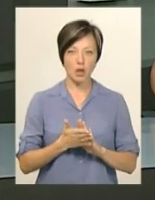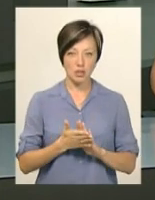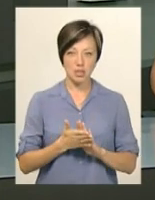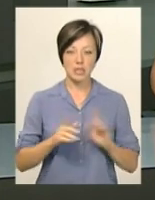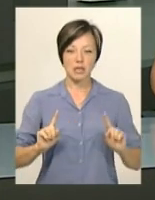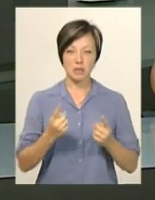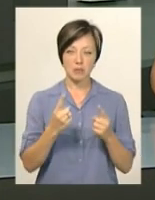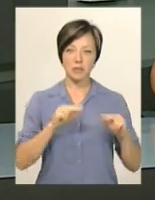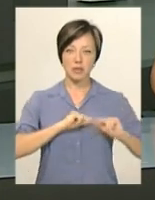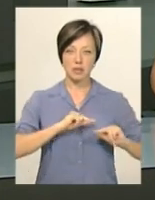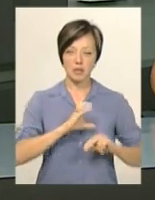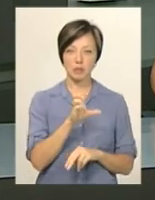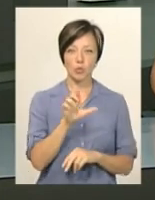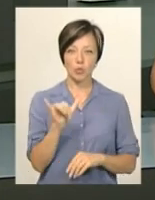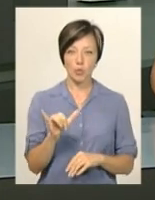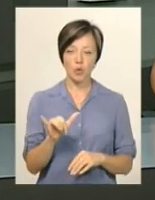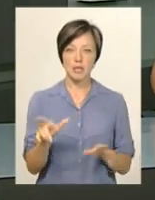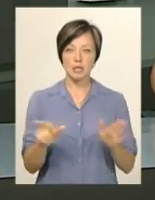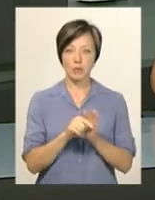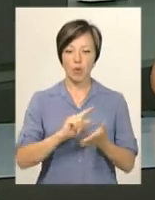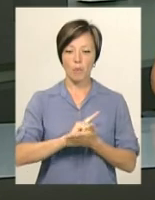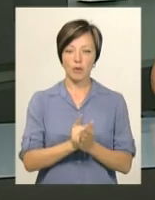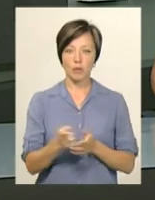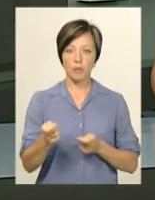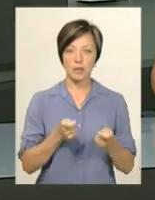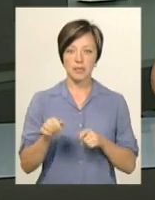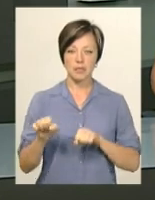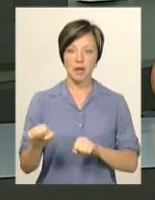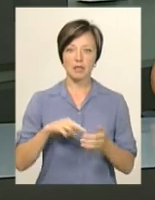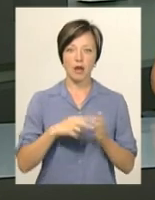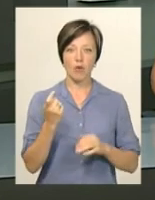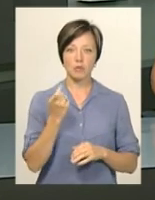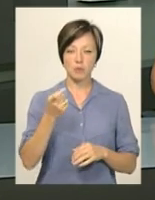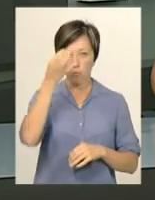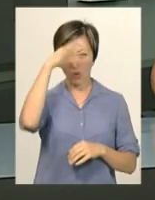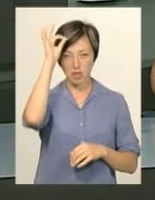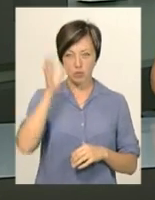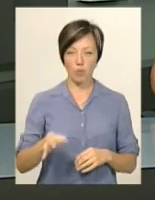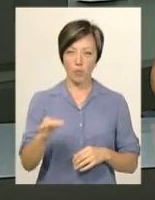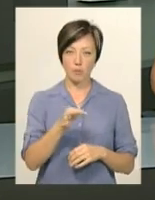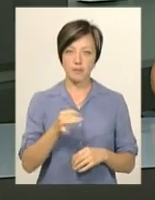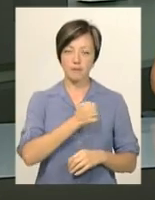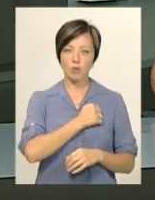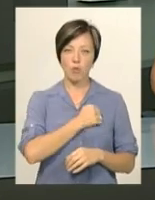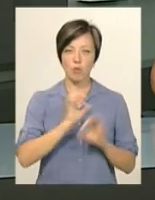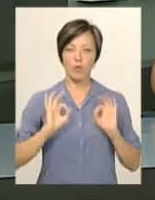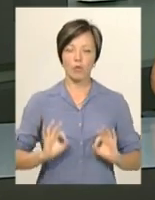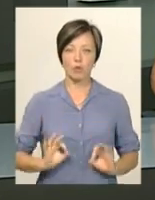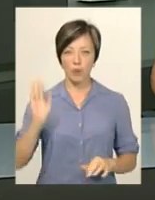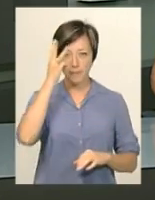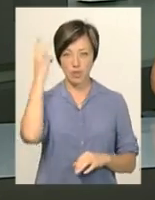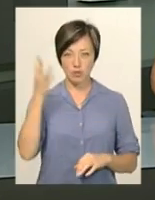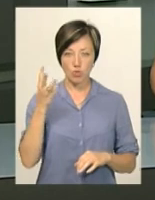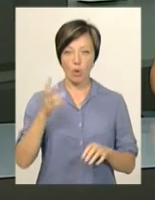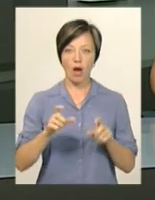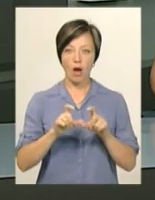затримали співробітники СБУ спільно з оперативниками управління захисту економіки поліції області та військовою прокуратурою Хмельницького